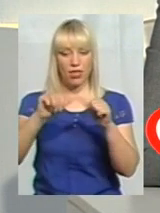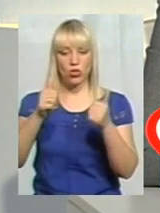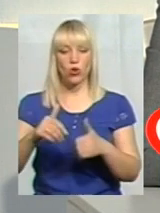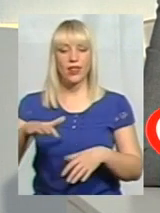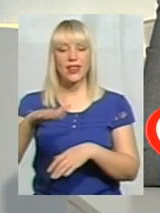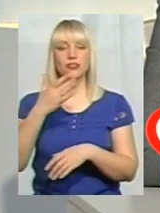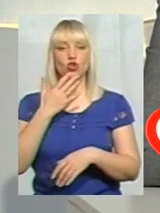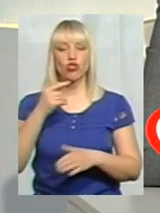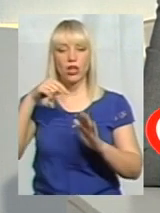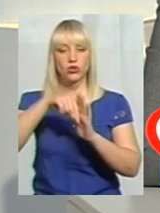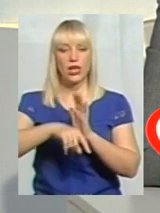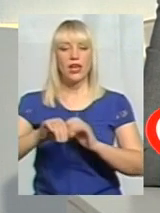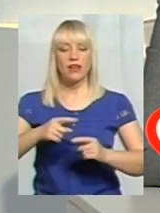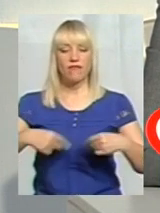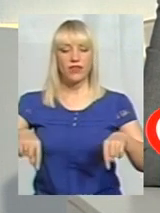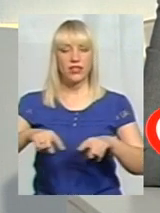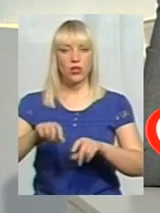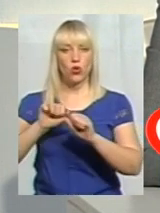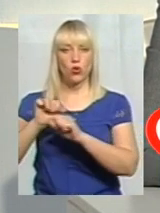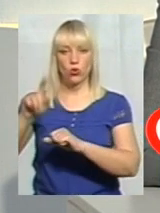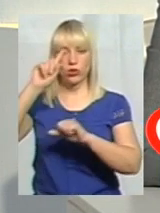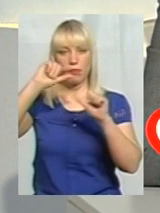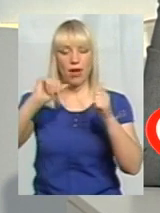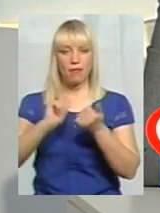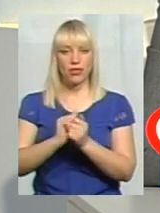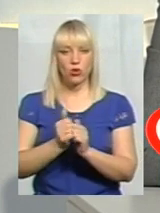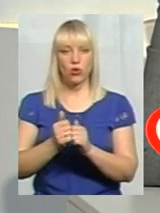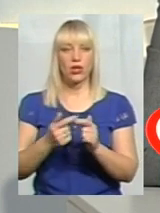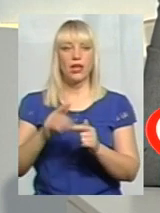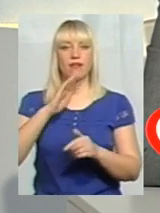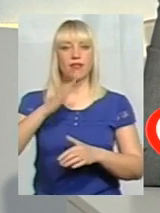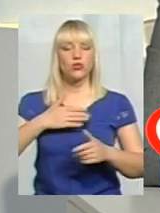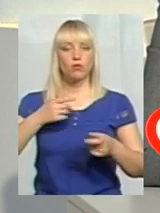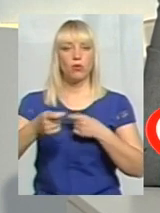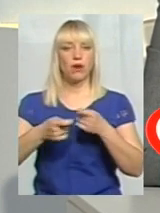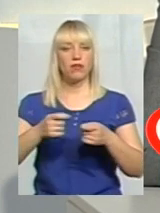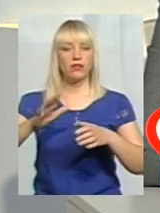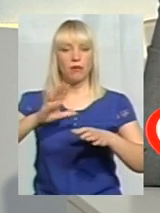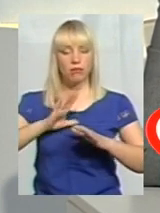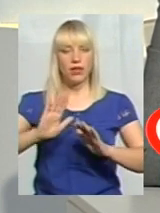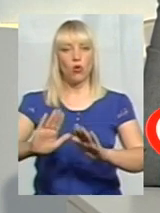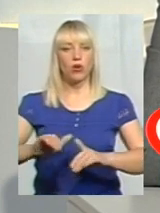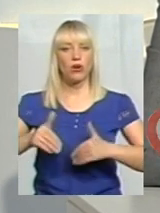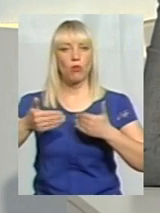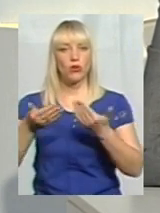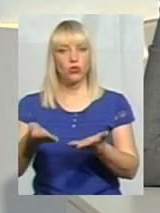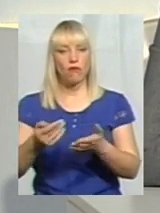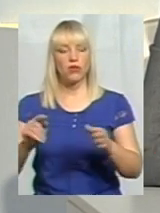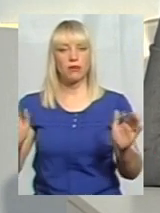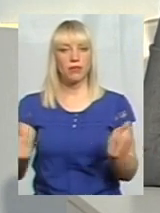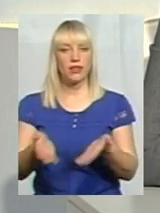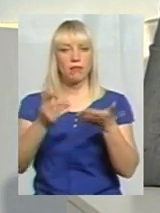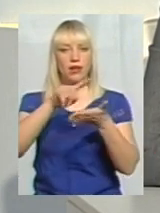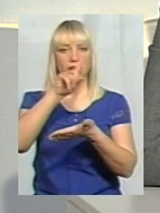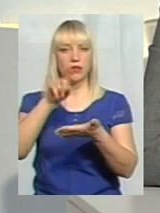відділом охорони пам'яток культурно-спадщини Хмельницької області і нашим управлінням, було рекомендовано піднімати питання